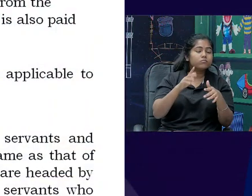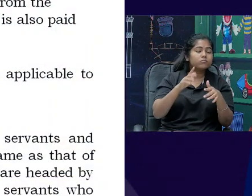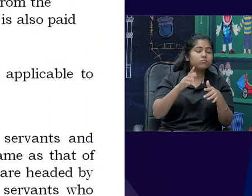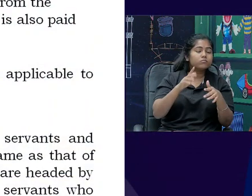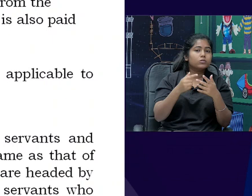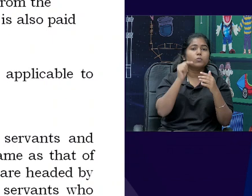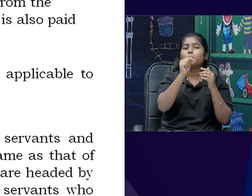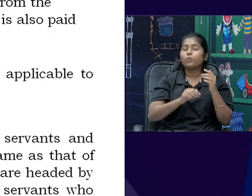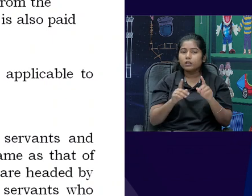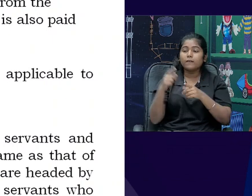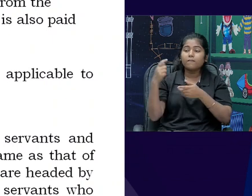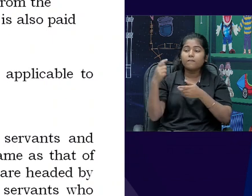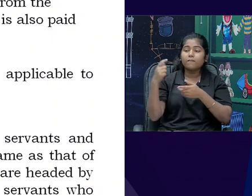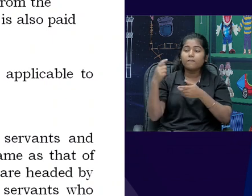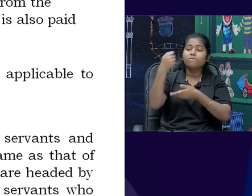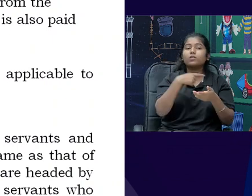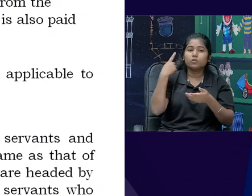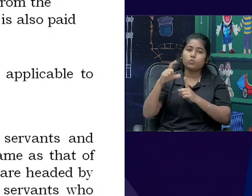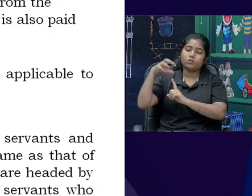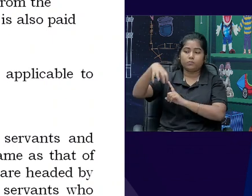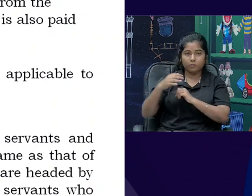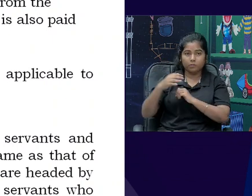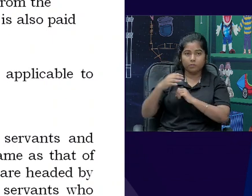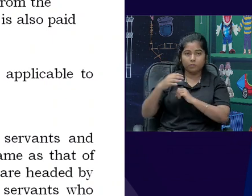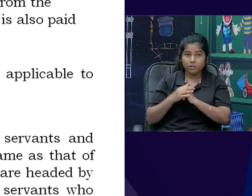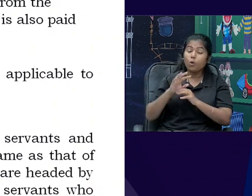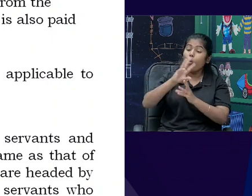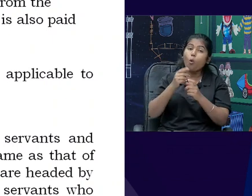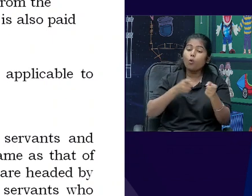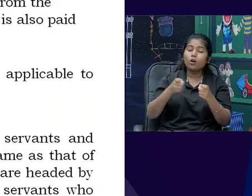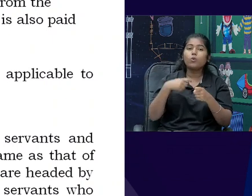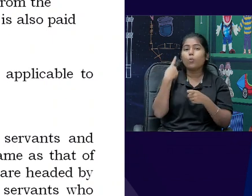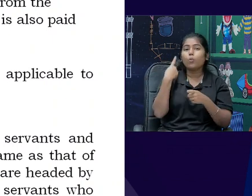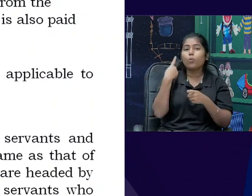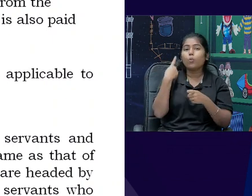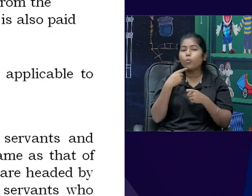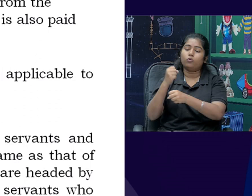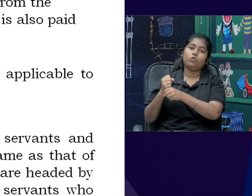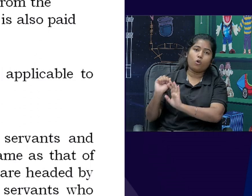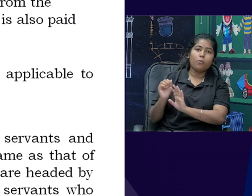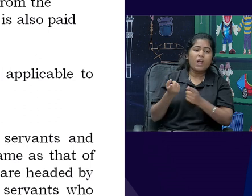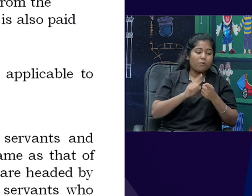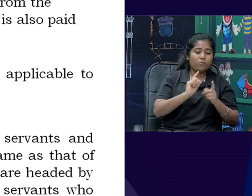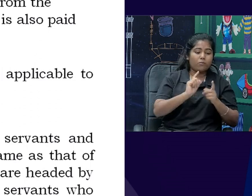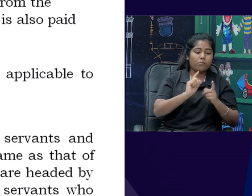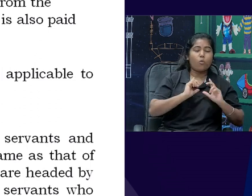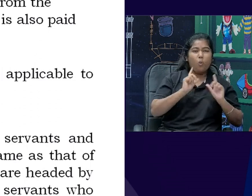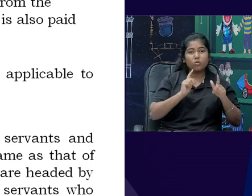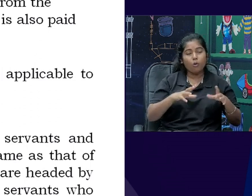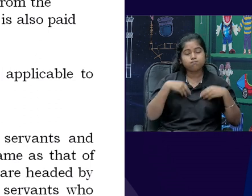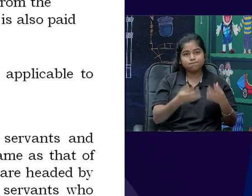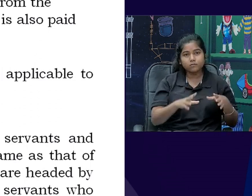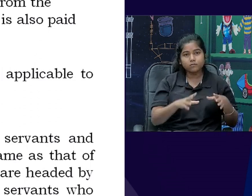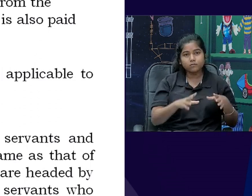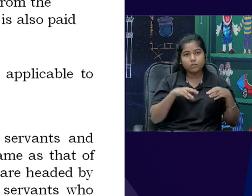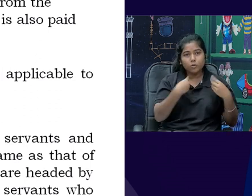और इसलिए उनको audit और accounting का control भी government में रहता है, अगर losses हैं, उन्हें कोई चिंता नहीं है, next year फिर उन्हें